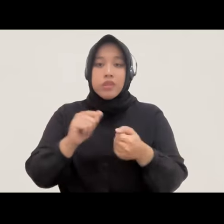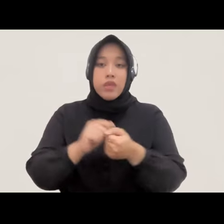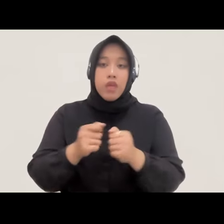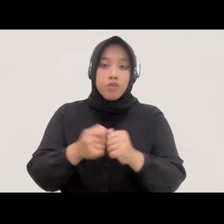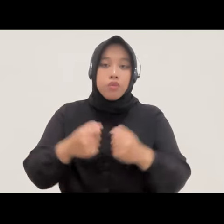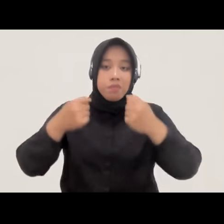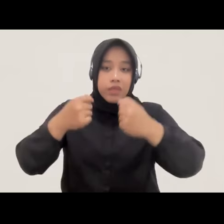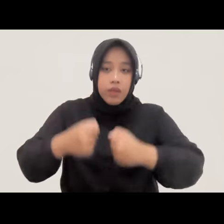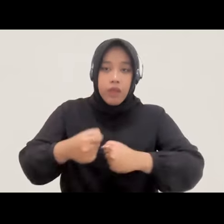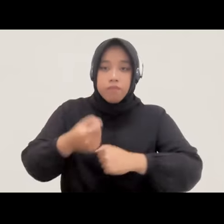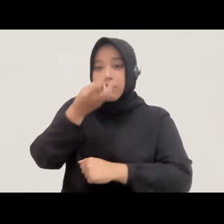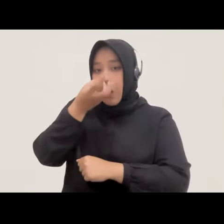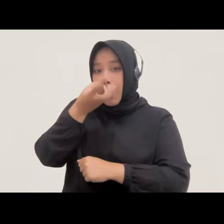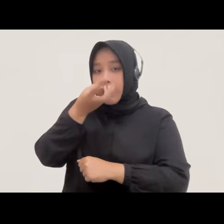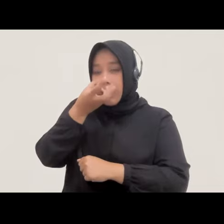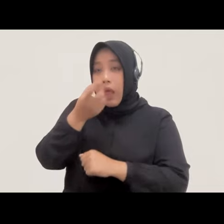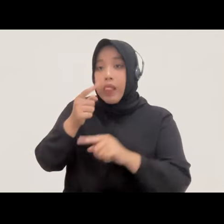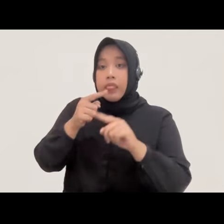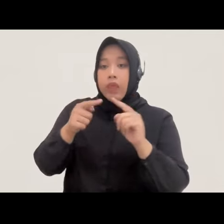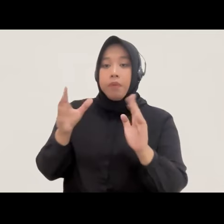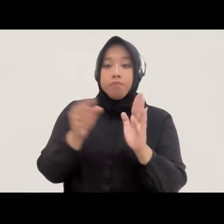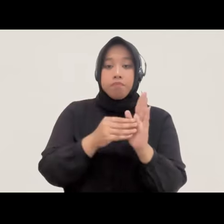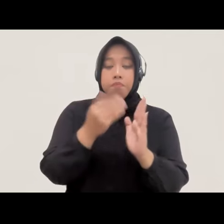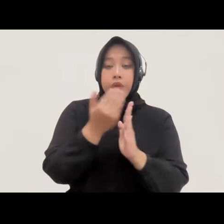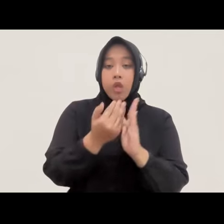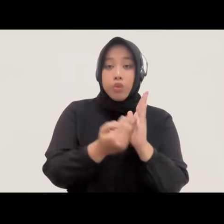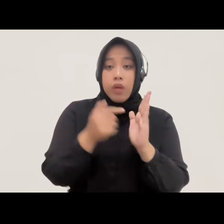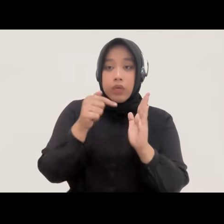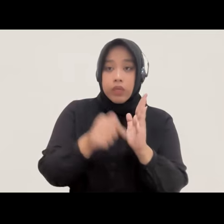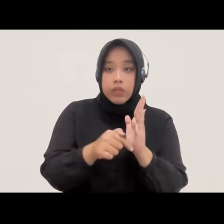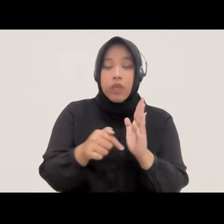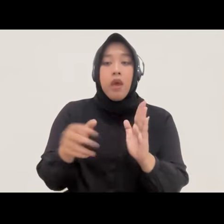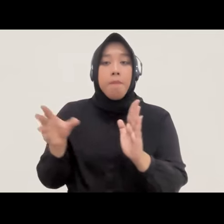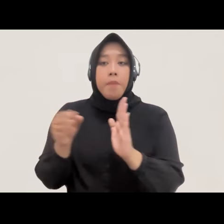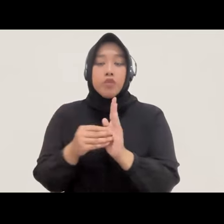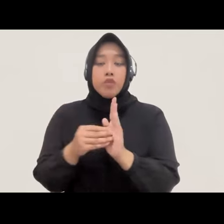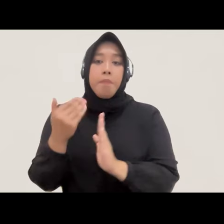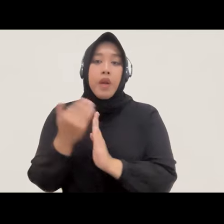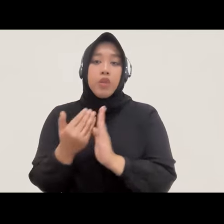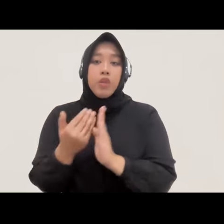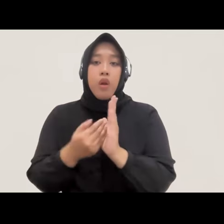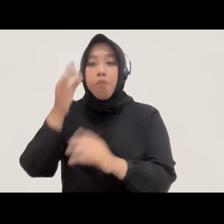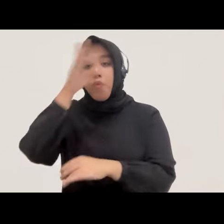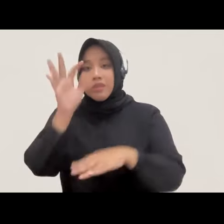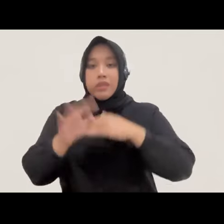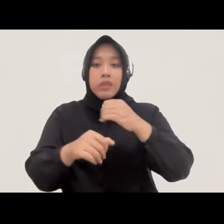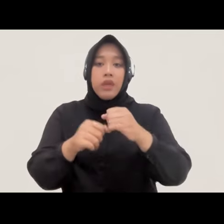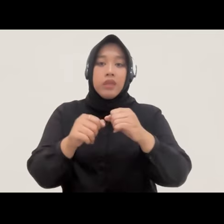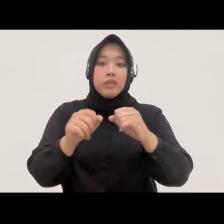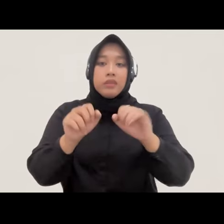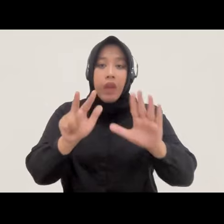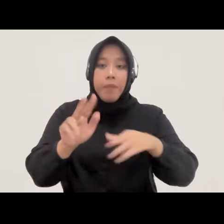tadi disampaikan juga bahwa pengaturan ini sebaiknya bukan pengaturan sebagaimana di dalam perpol 8-2021 tapi